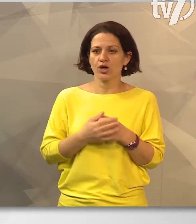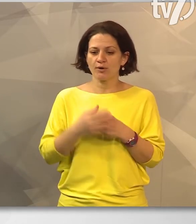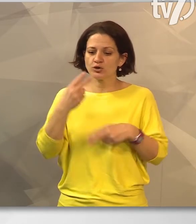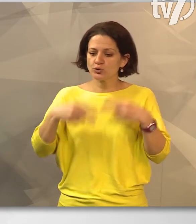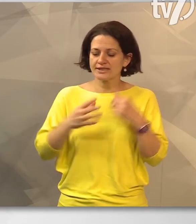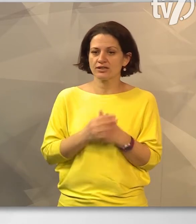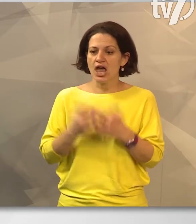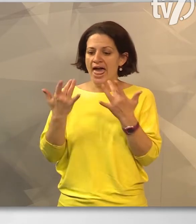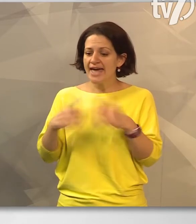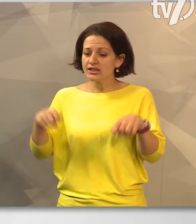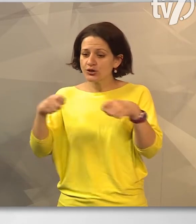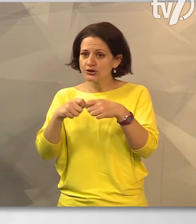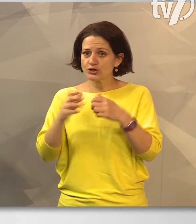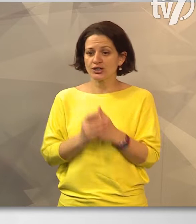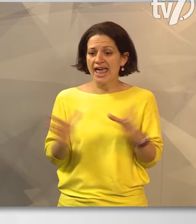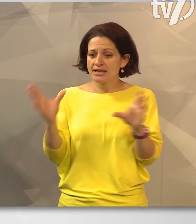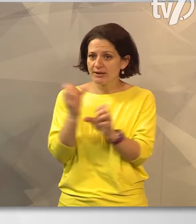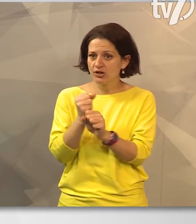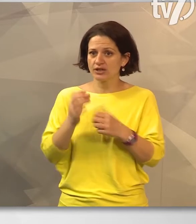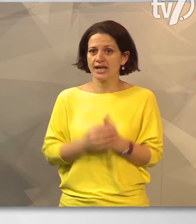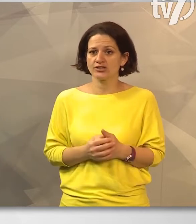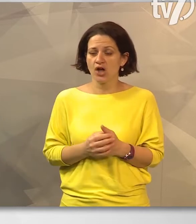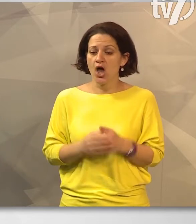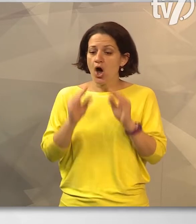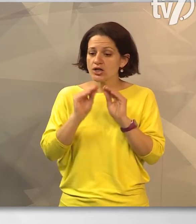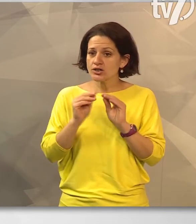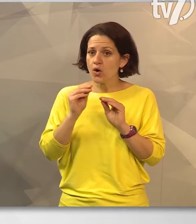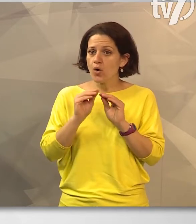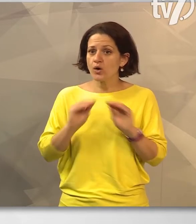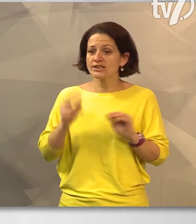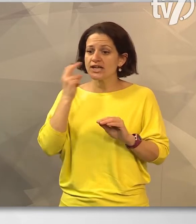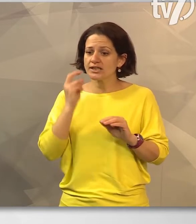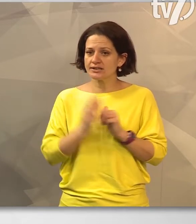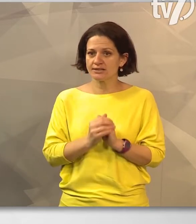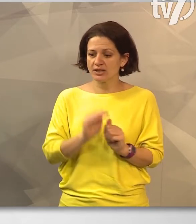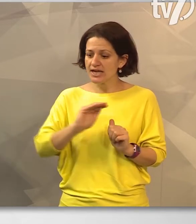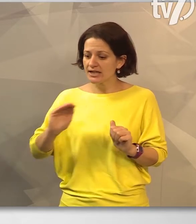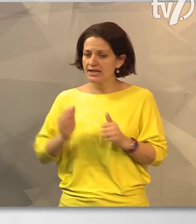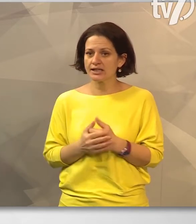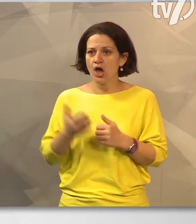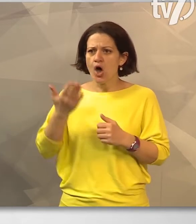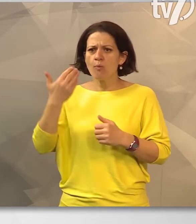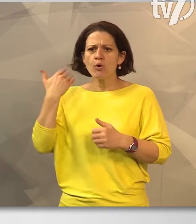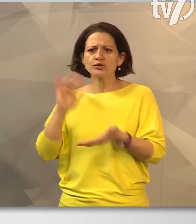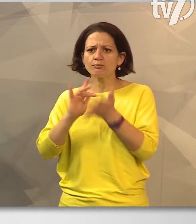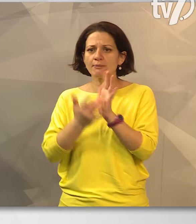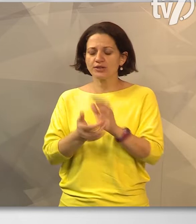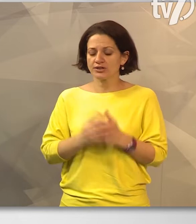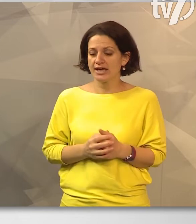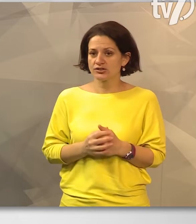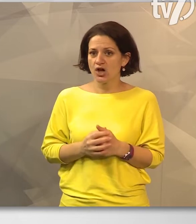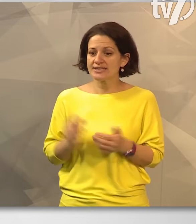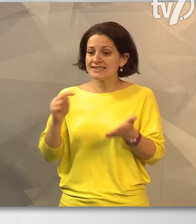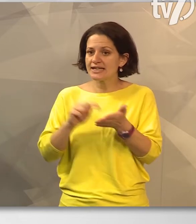turizmus, hanem a helyi közösségeknek az egybetartása, az oktatási intézmények, a gyerekeinek, a múltunk bemutatása